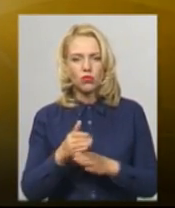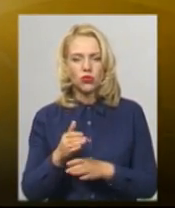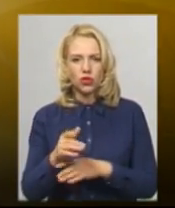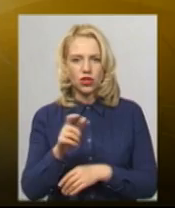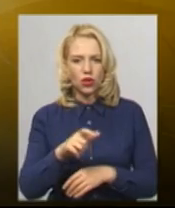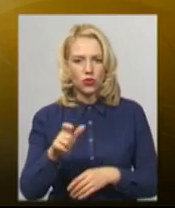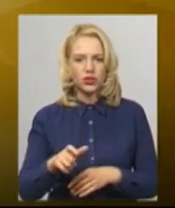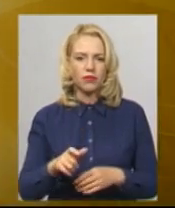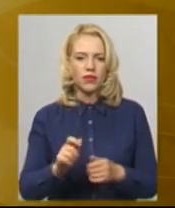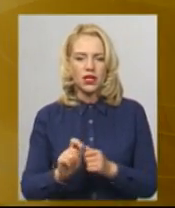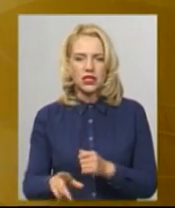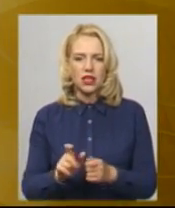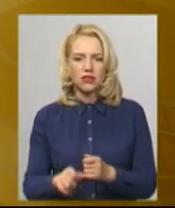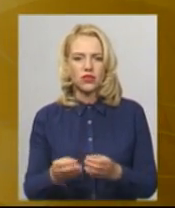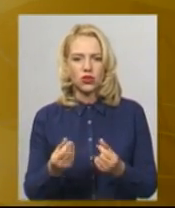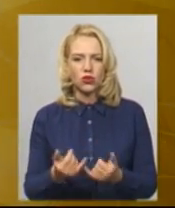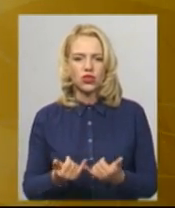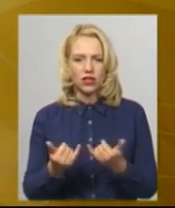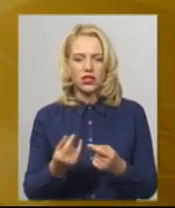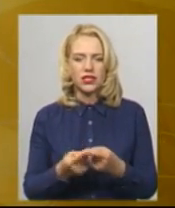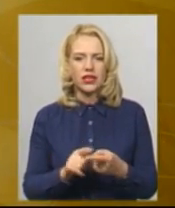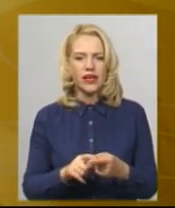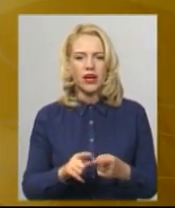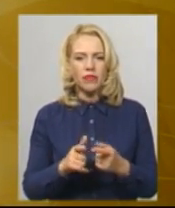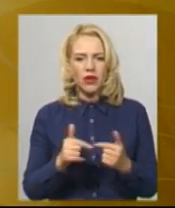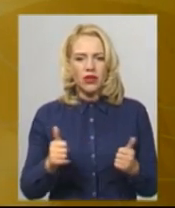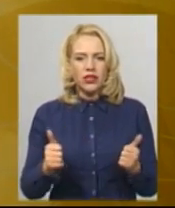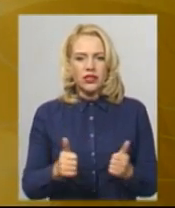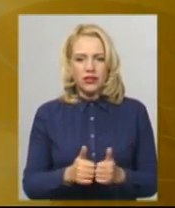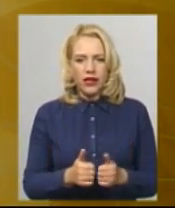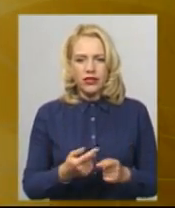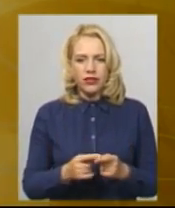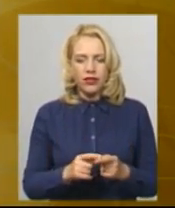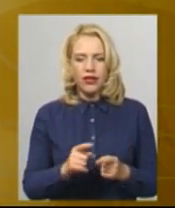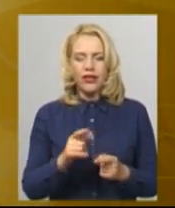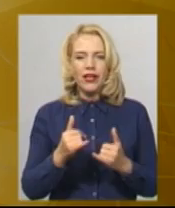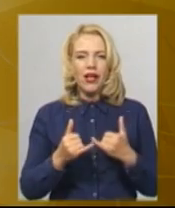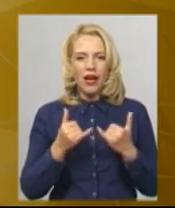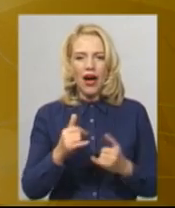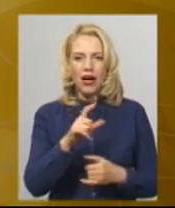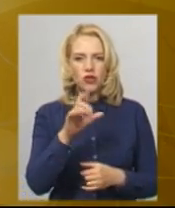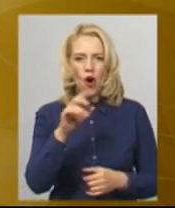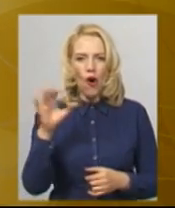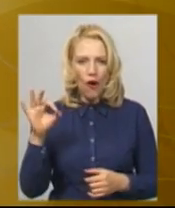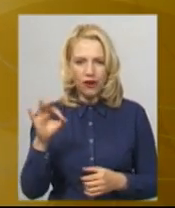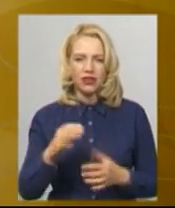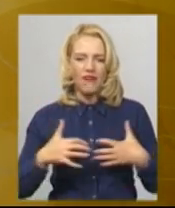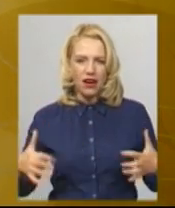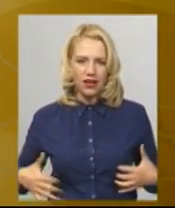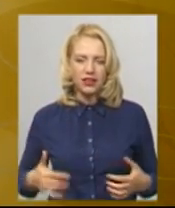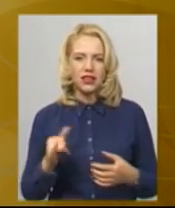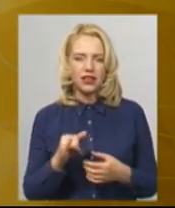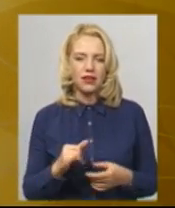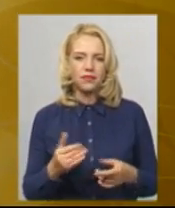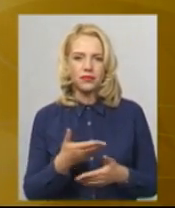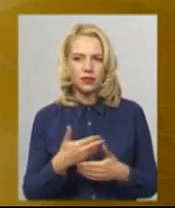жертвувати гроші для цієї організації, тобто для саме бездомних тварин, ну і в такому плані. І